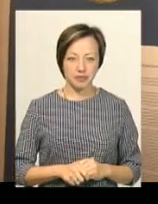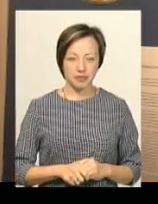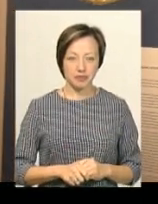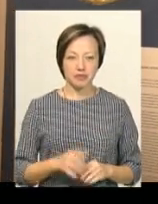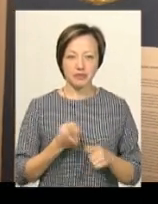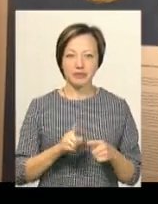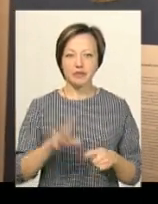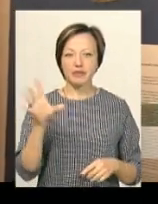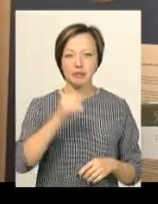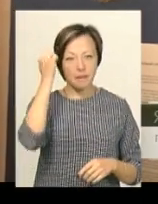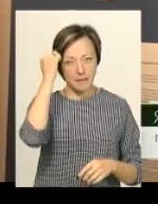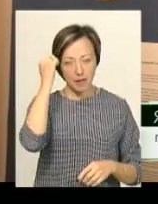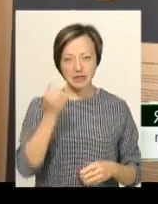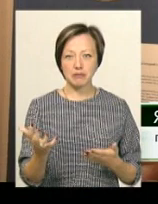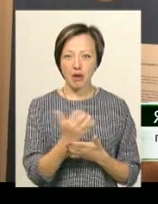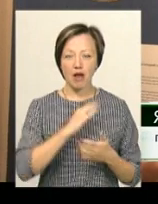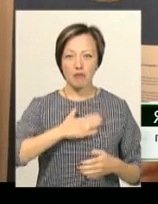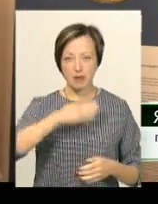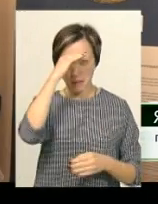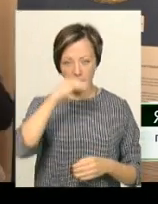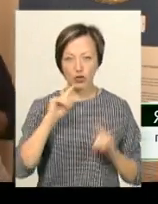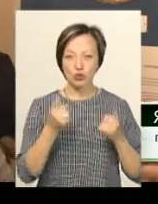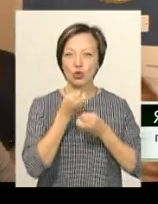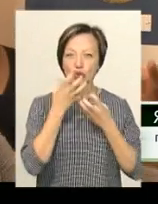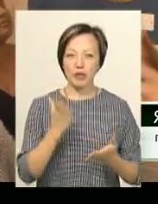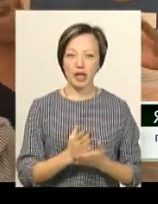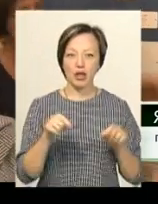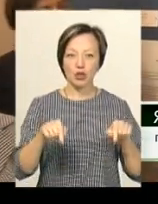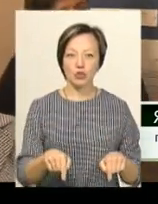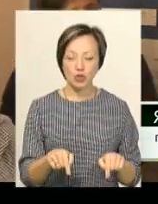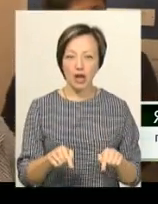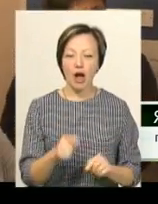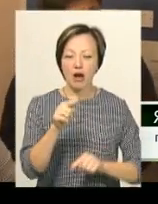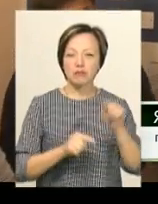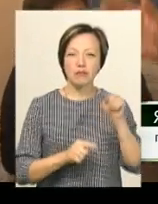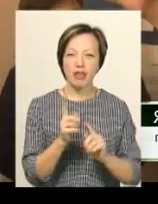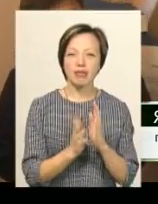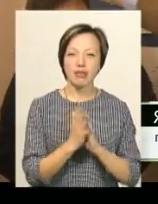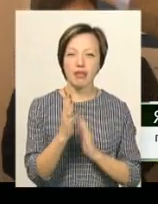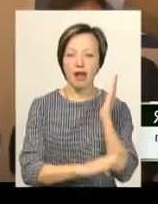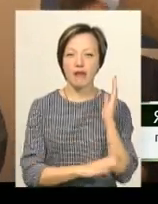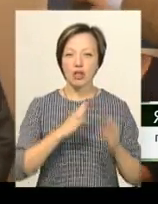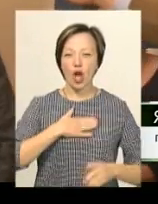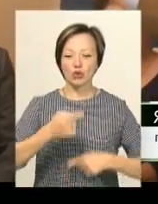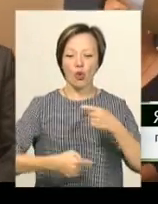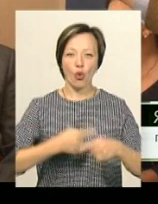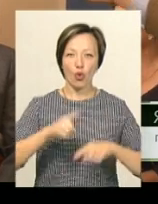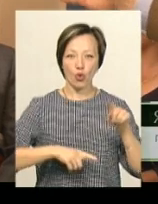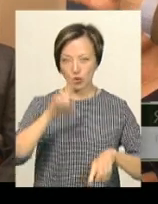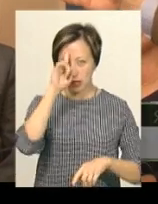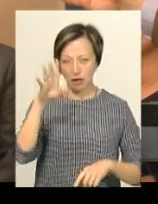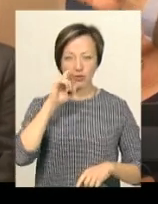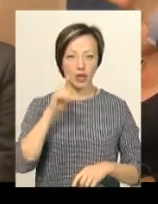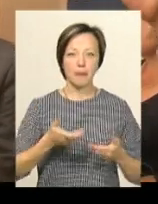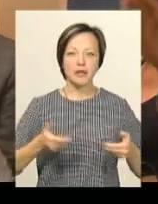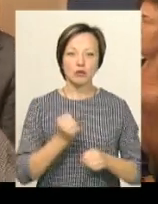Це всі ті пам'ятки, які збирав мій батько. Дуже добре, що є тут генеалогічне дерево нашого роду, бо рід Потоцьких знаний в Україні.